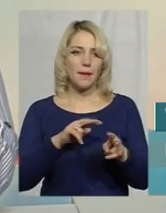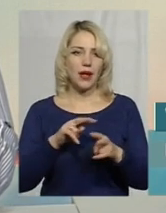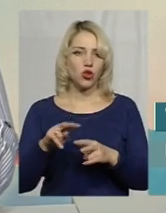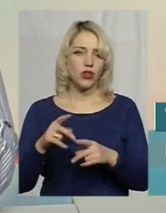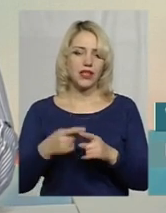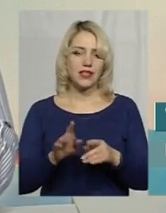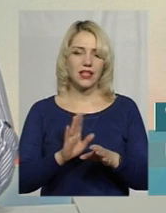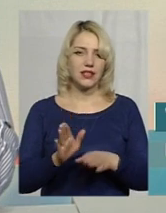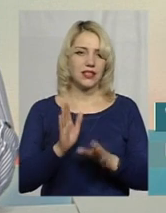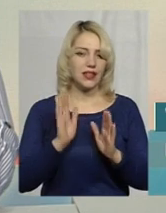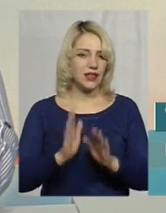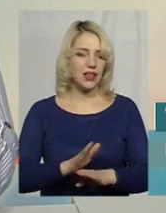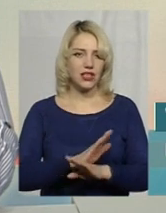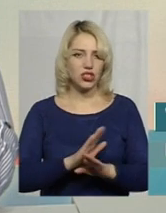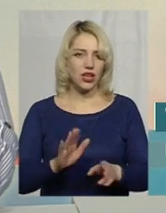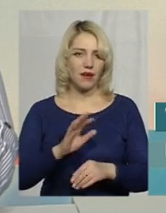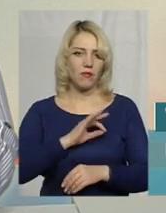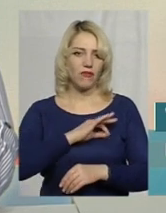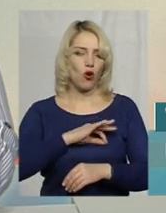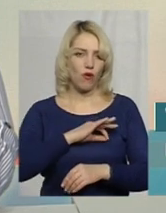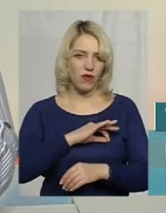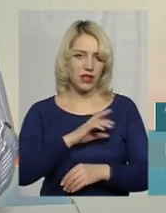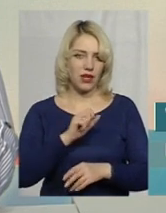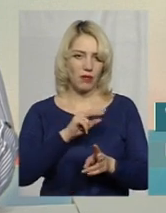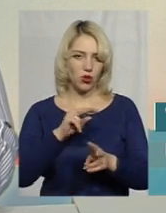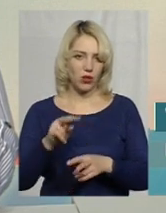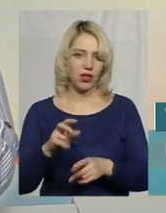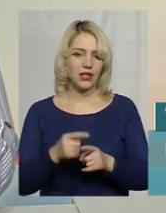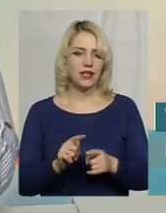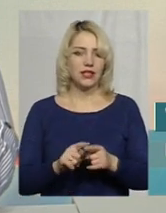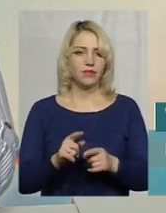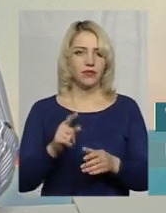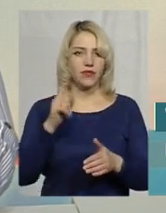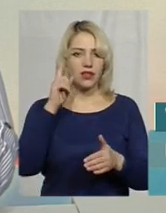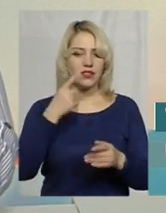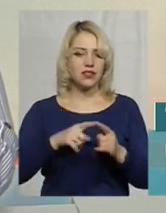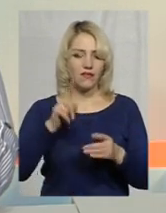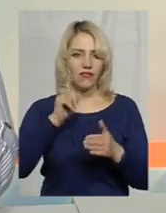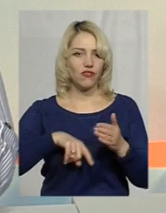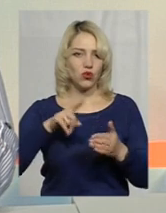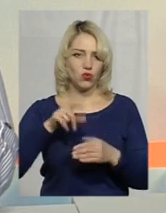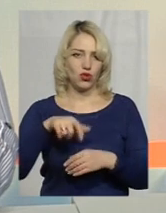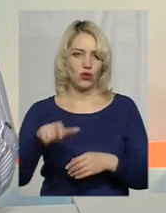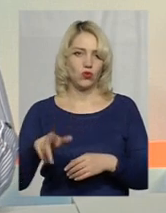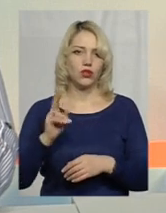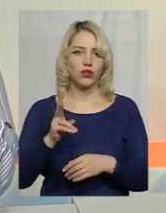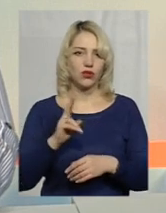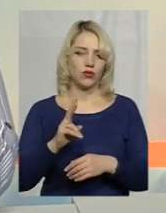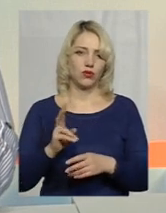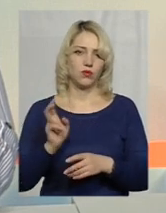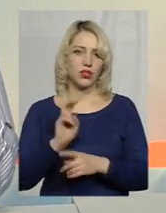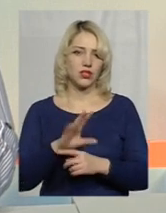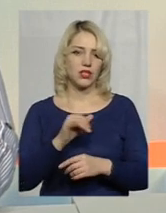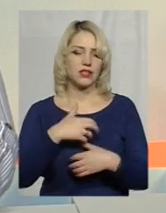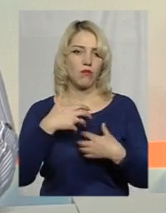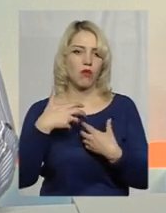патронатний вихователь. Переважна більшість сімей – це віруючі, ну, люди, які прийшли і за